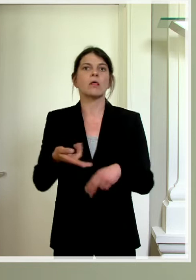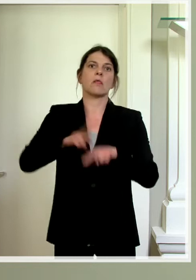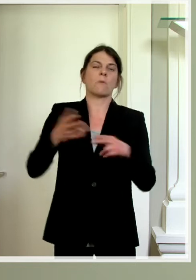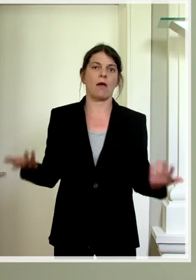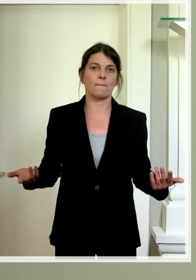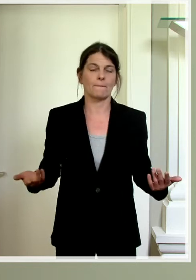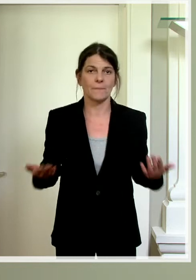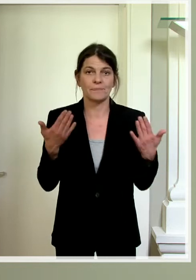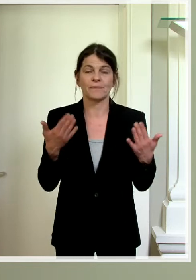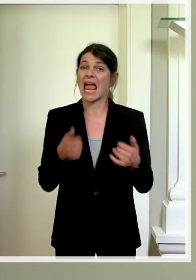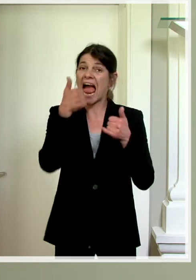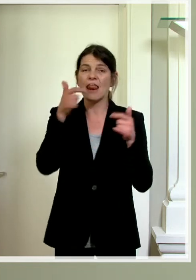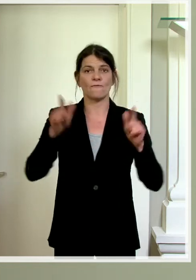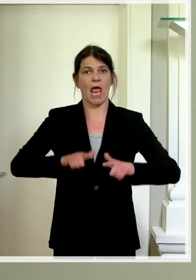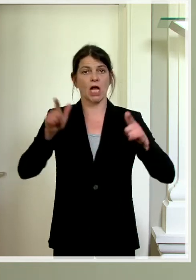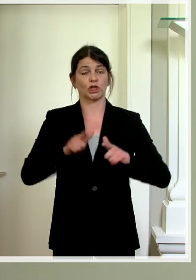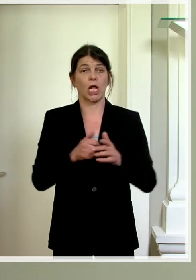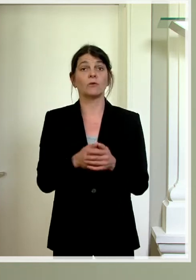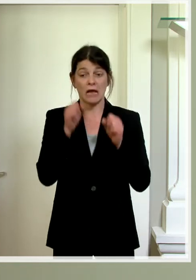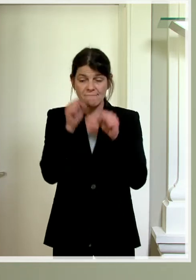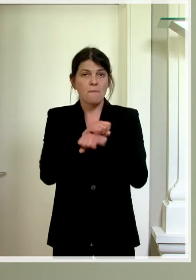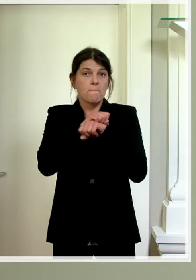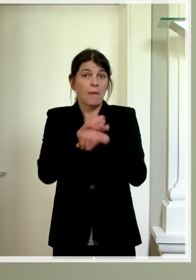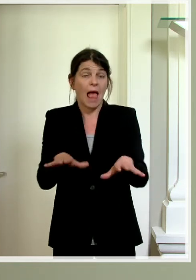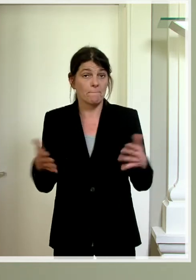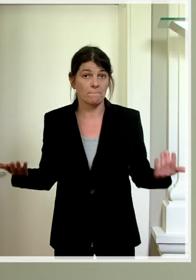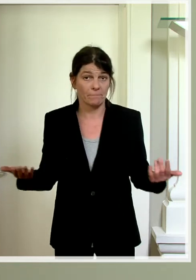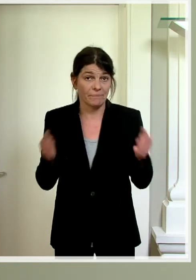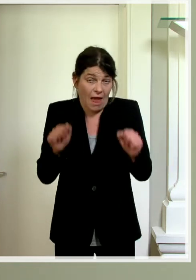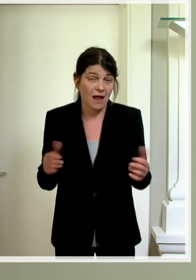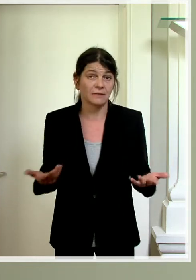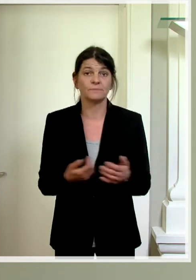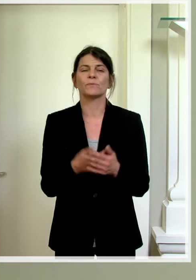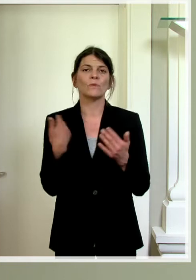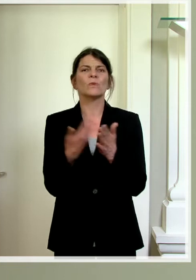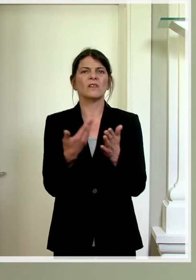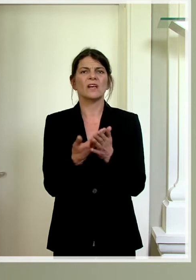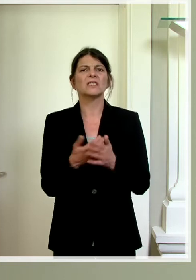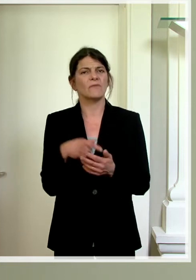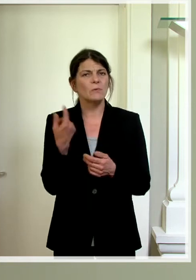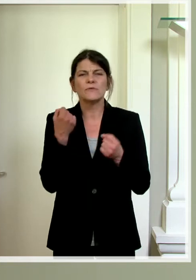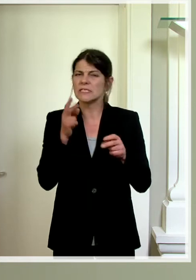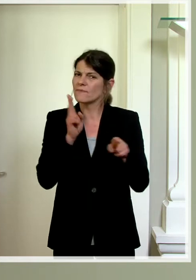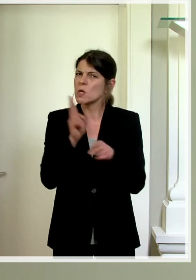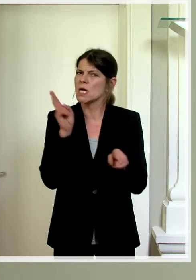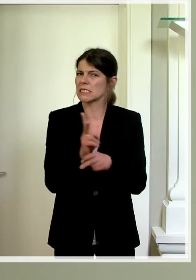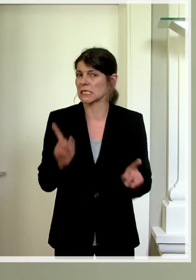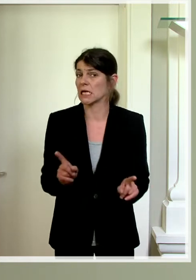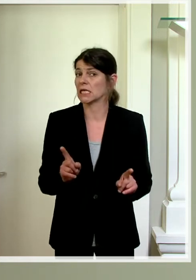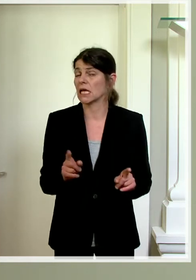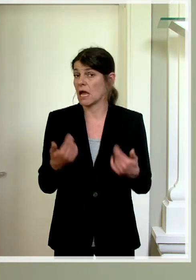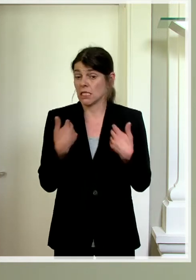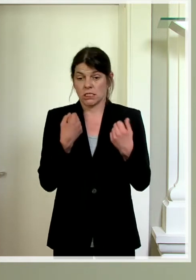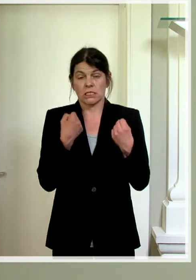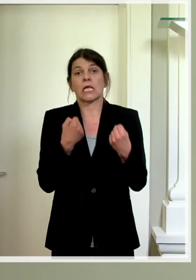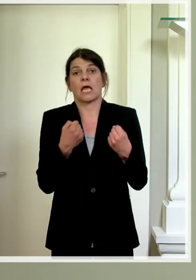sein. Also eine Veranstaltung kann ziemlich viel auslösen und deshalb müssen wir sehr, sehr vorsichtig sein. Und ich bin